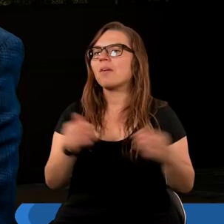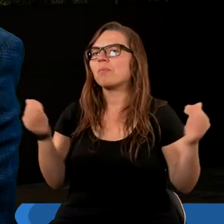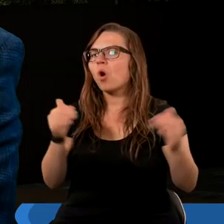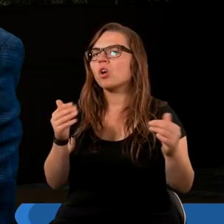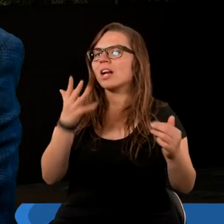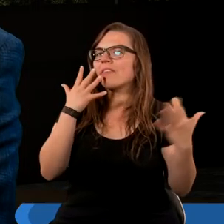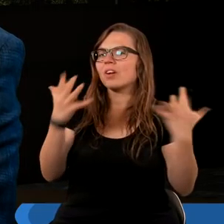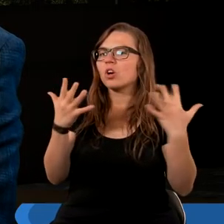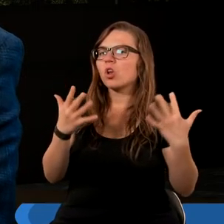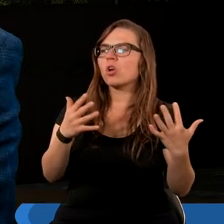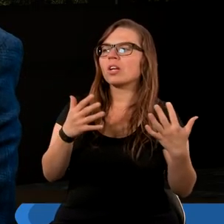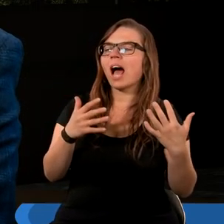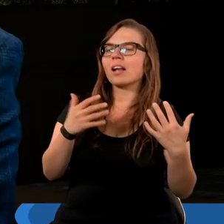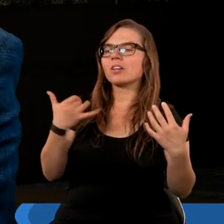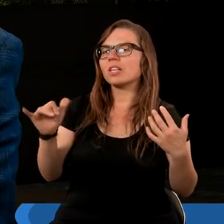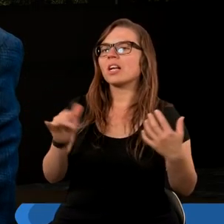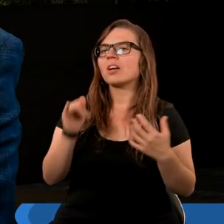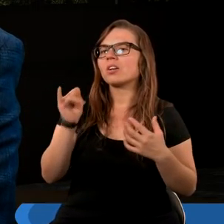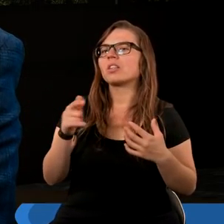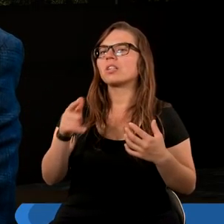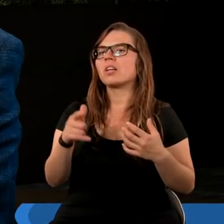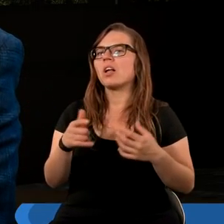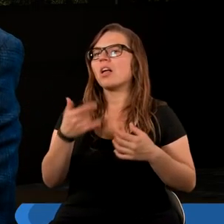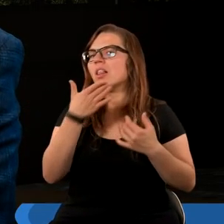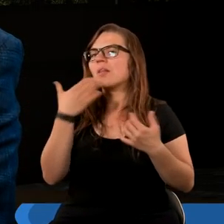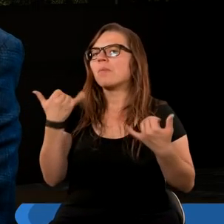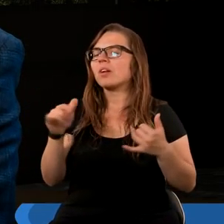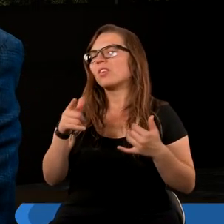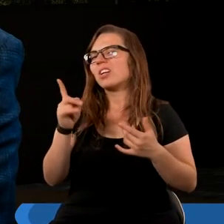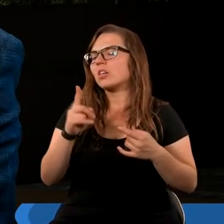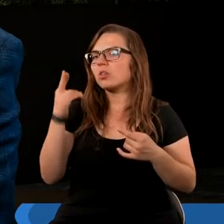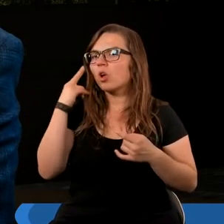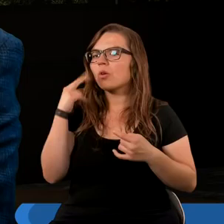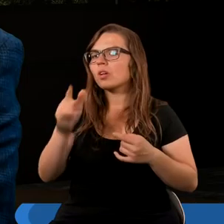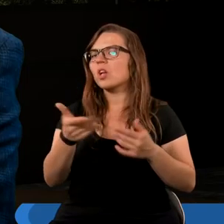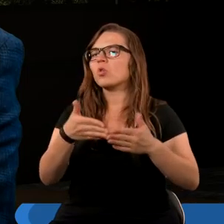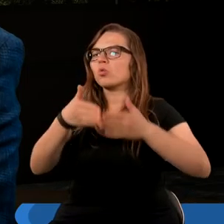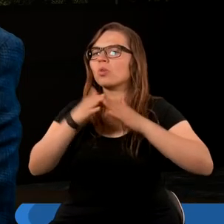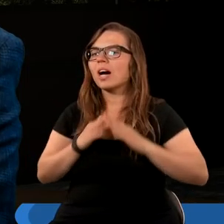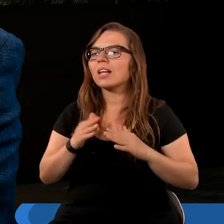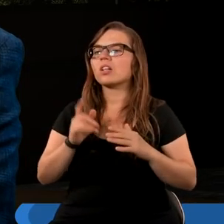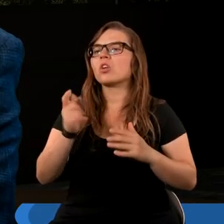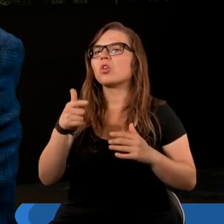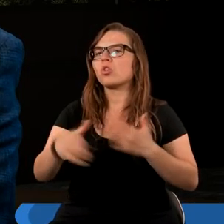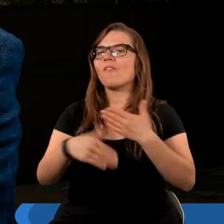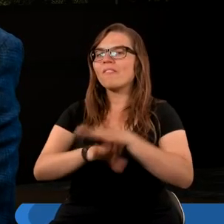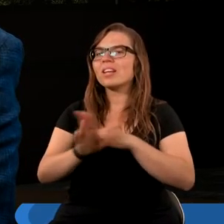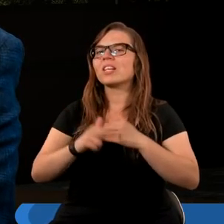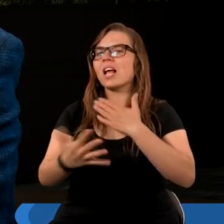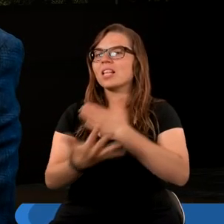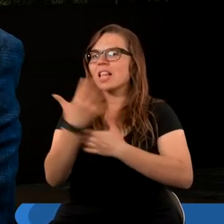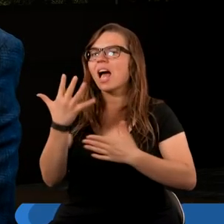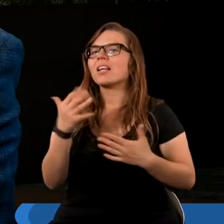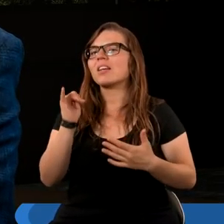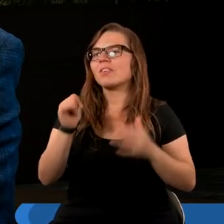może wyglądać pozytywnie. Takiego pozytywnego wyrazu nie ma. To jest coś ukrytego, coś, co wyjdzie na jaw